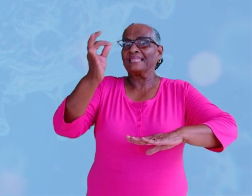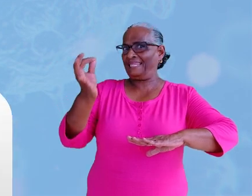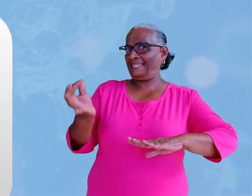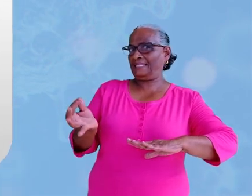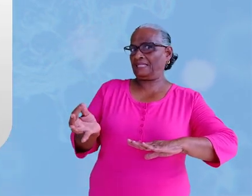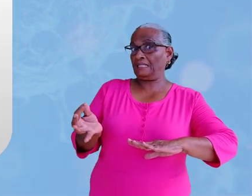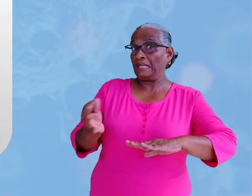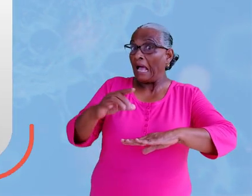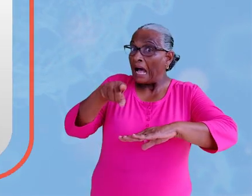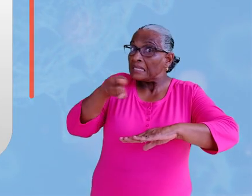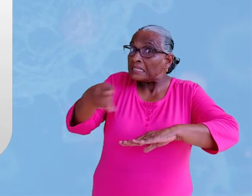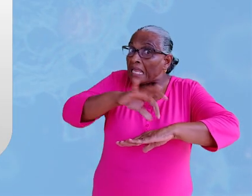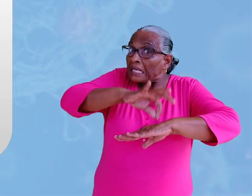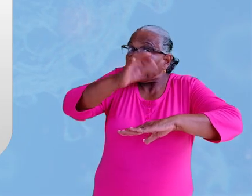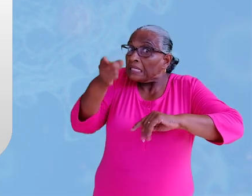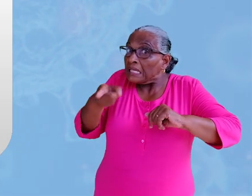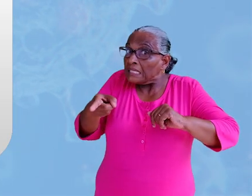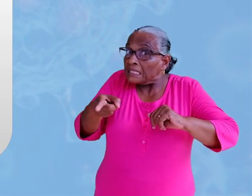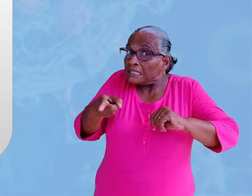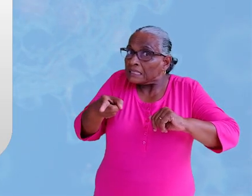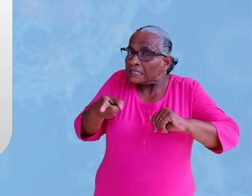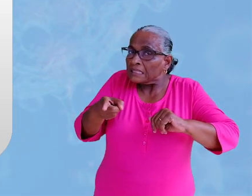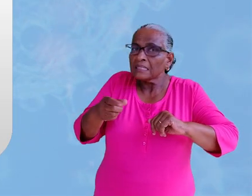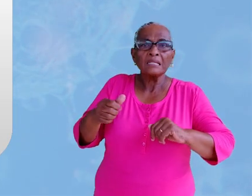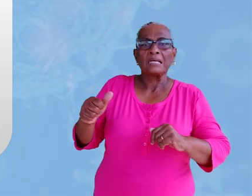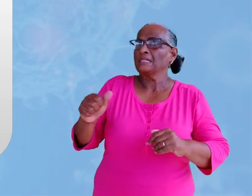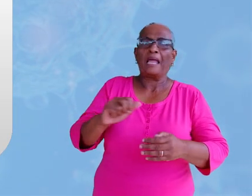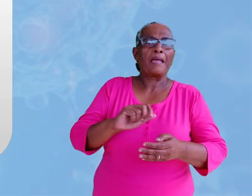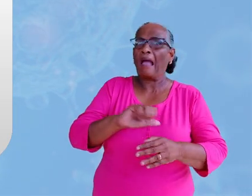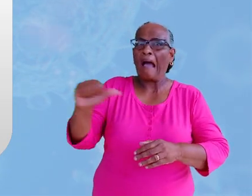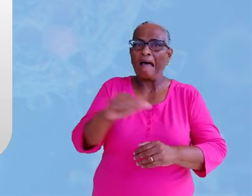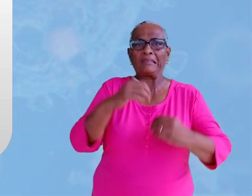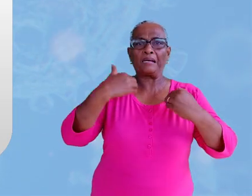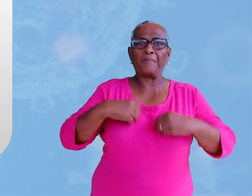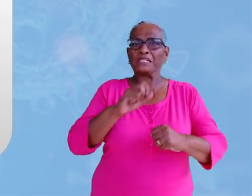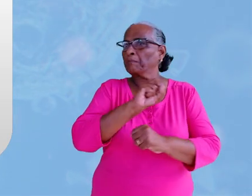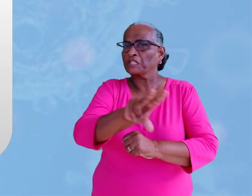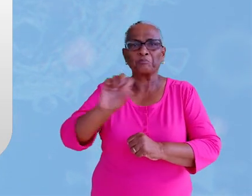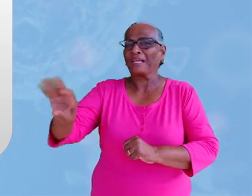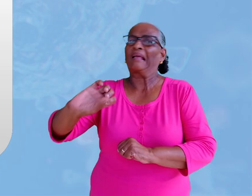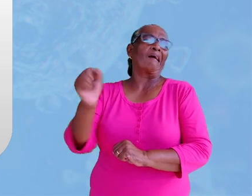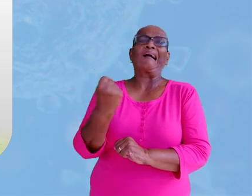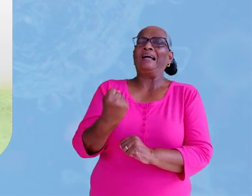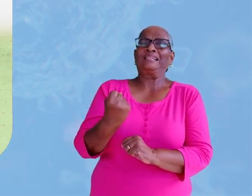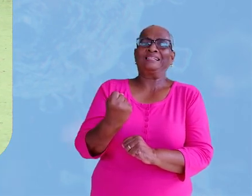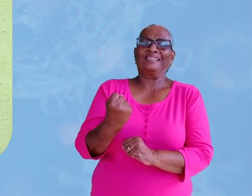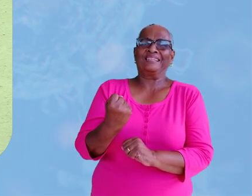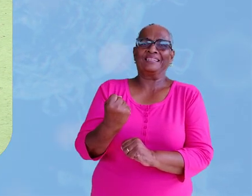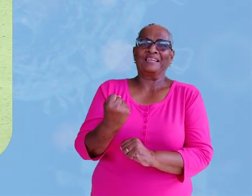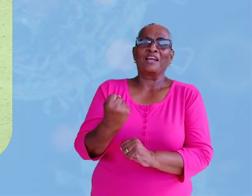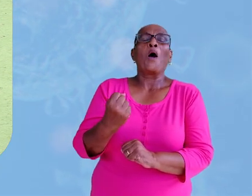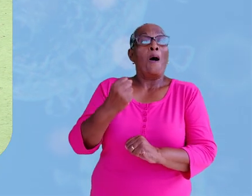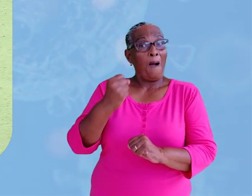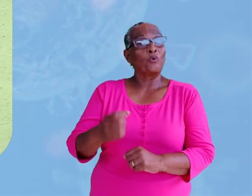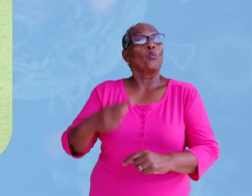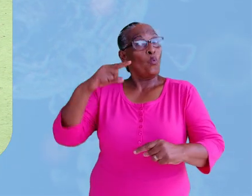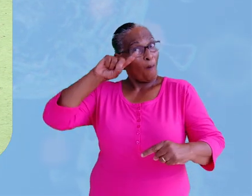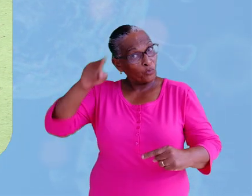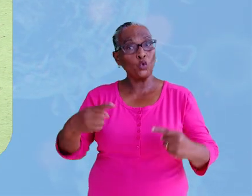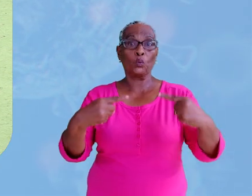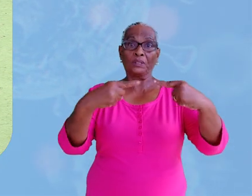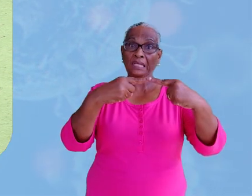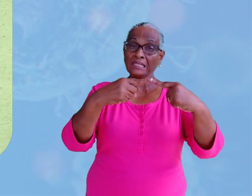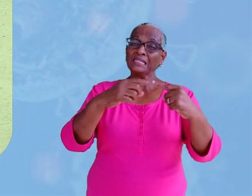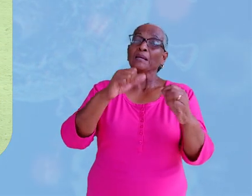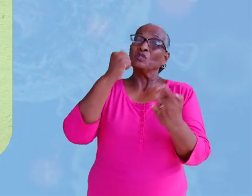Genezen Als je genezen bent, kun je geen mensen meer besmetten. Je wordt weer getest om er zeker